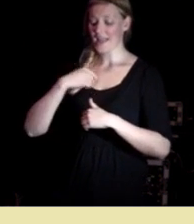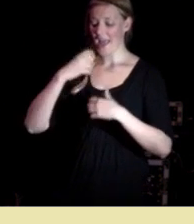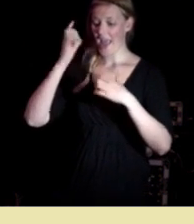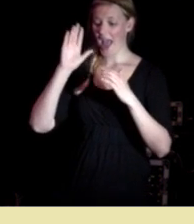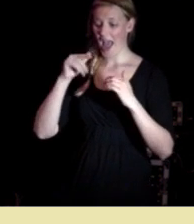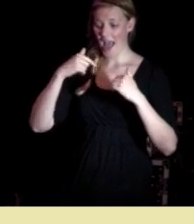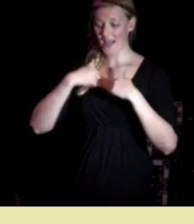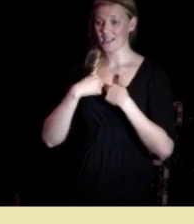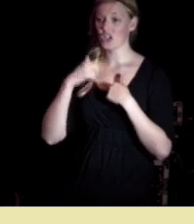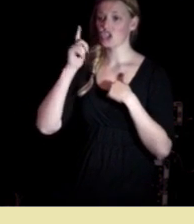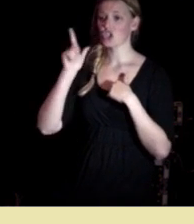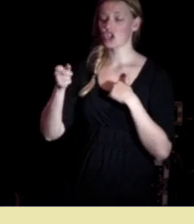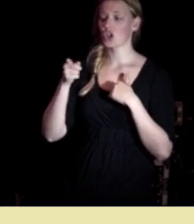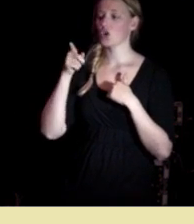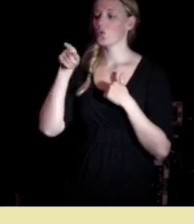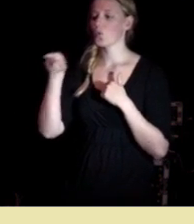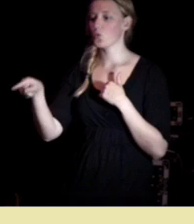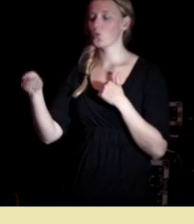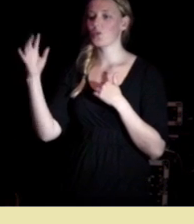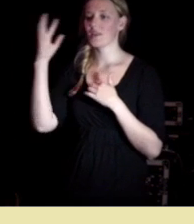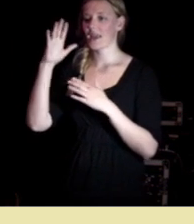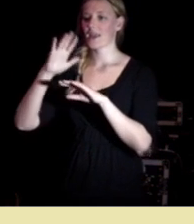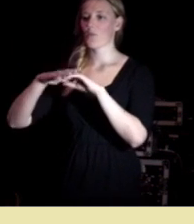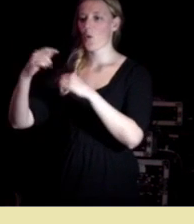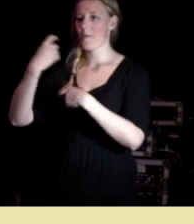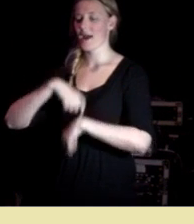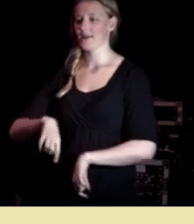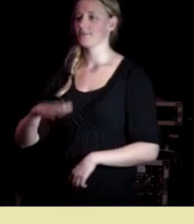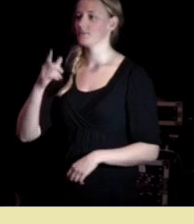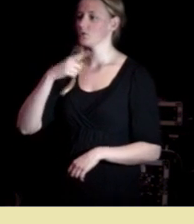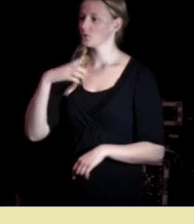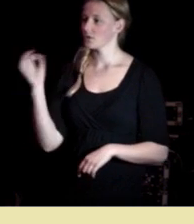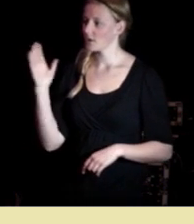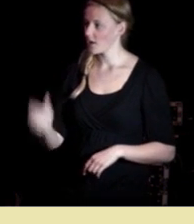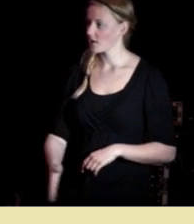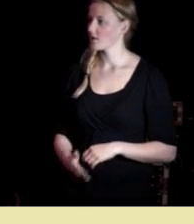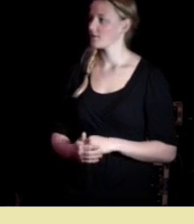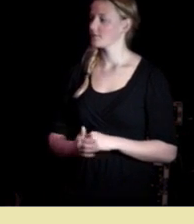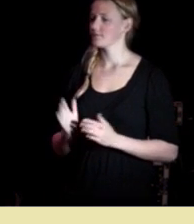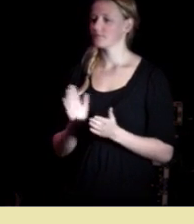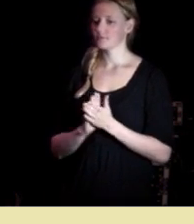fordi du tenker på meg tusen takk takk takk takk takk